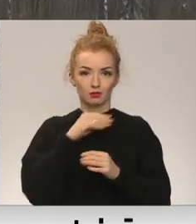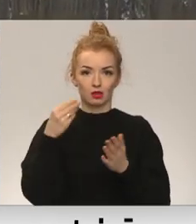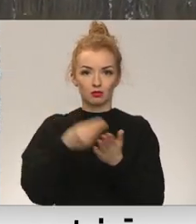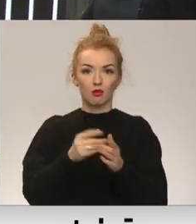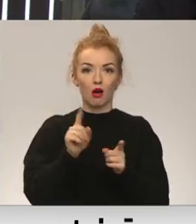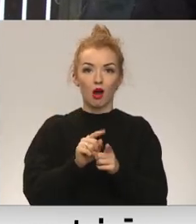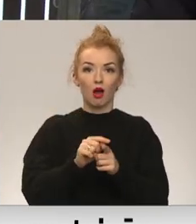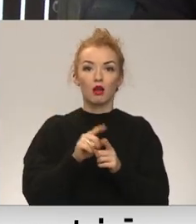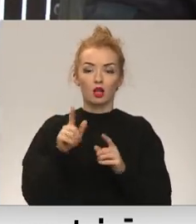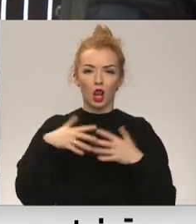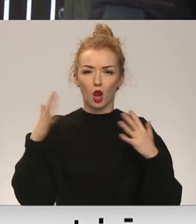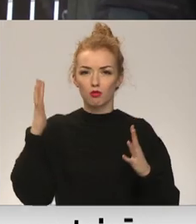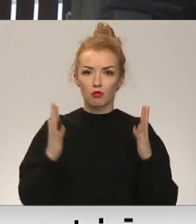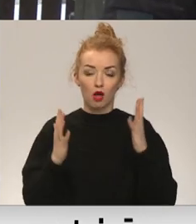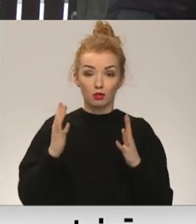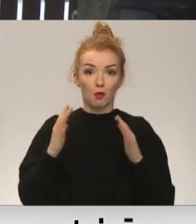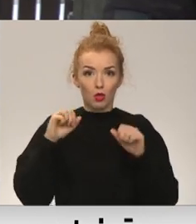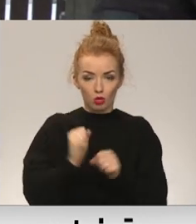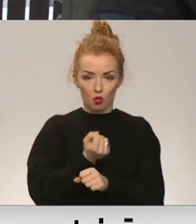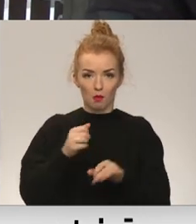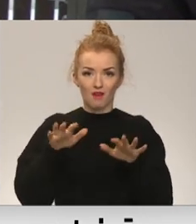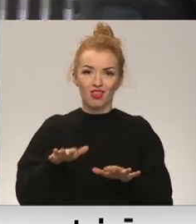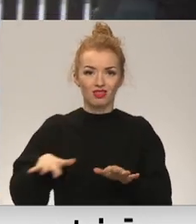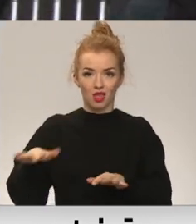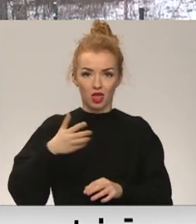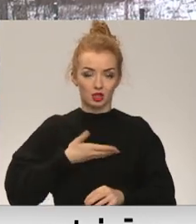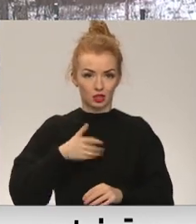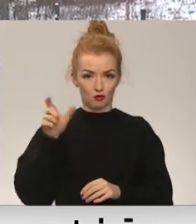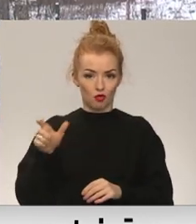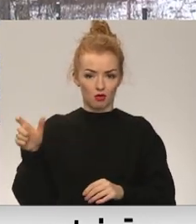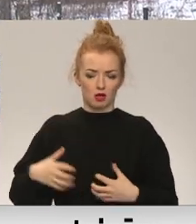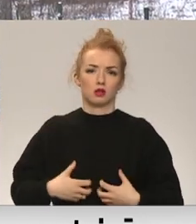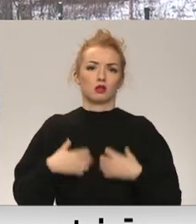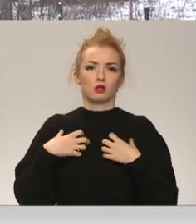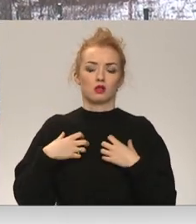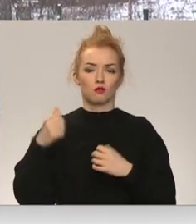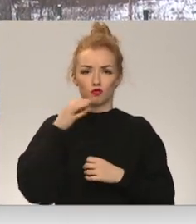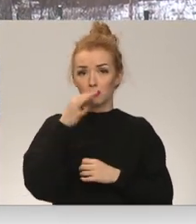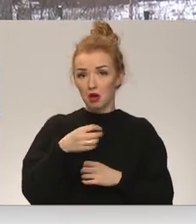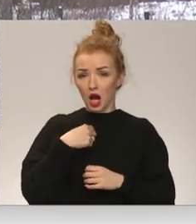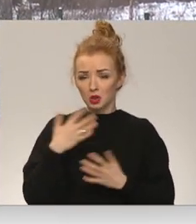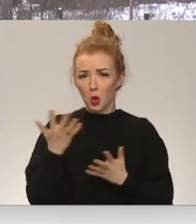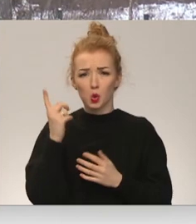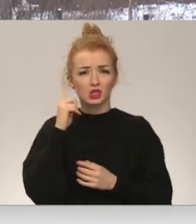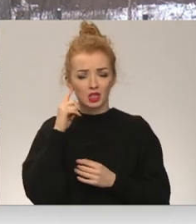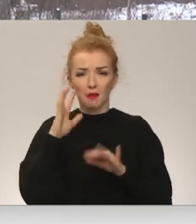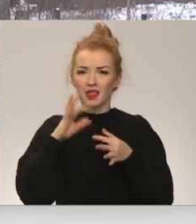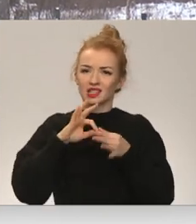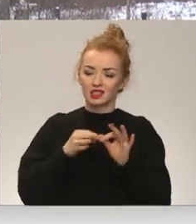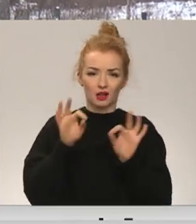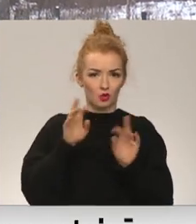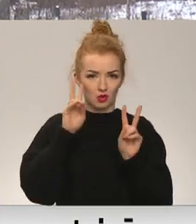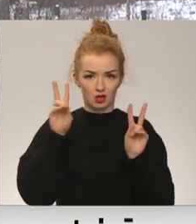kvadrātmetru lielo mežu, par ko saštuši ir apkājums iedzīvotāji. Dzirdējies kaut ko esmu, bet neko sīkāk nezinājā.